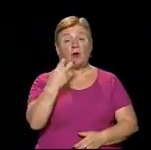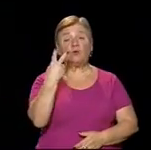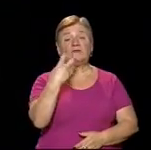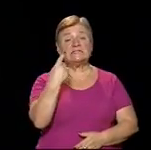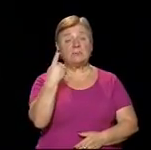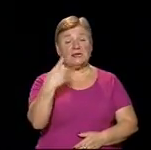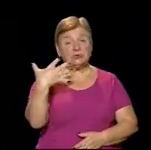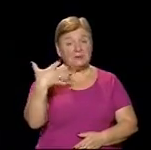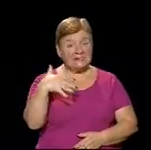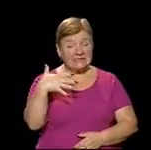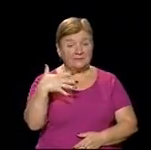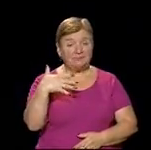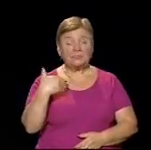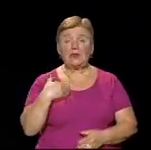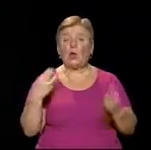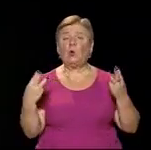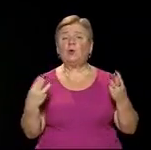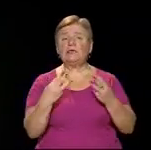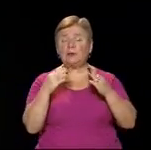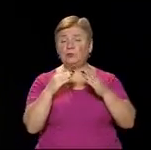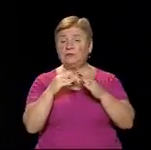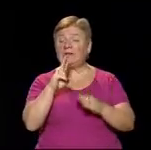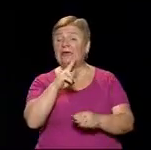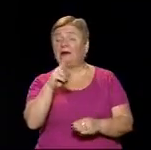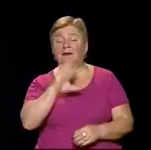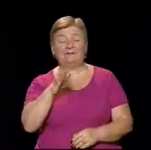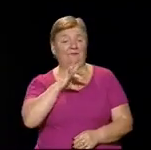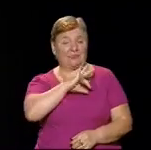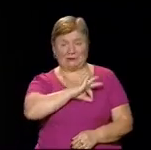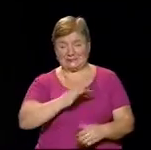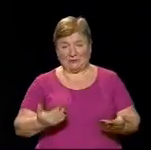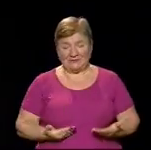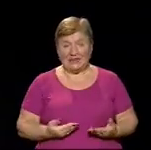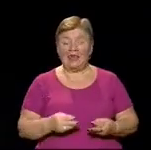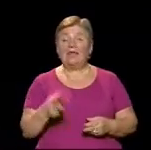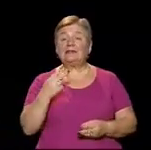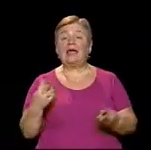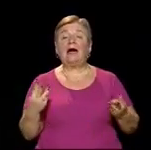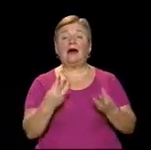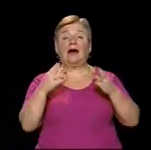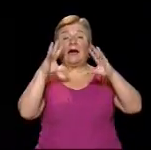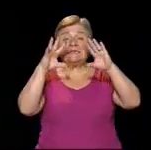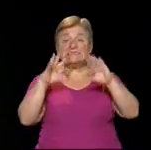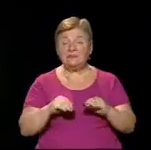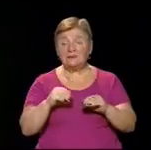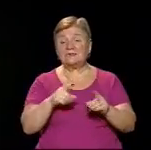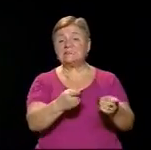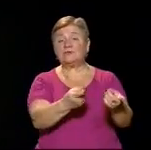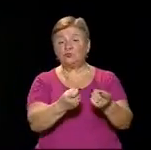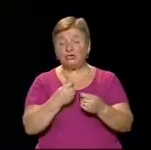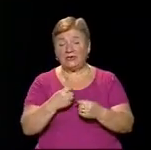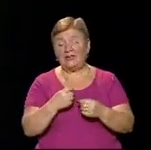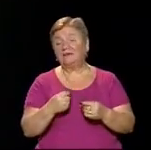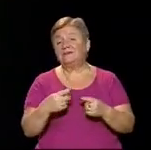.50 Горіла будівля, яка не використовується, для гасіння залучили дві автоцистерни Травмованих і